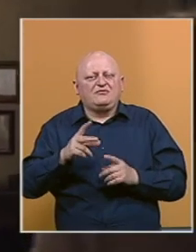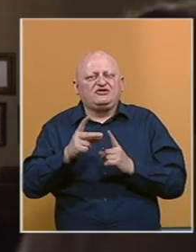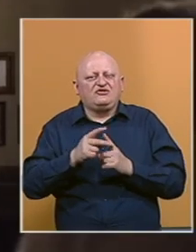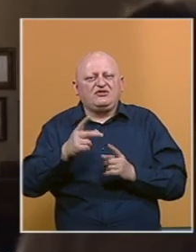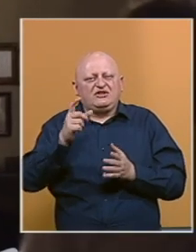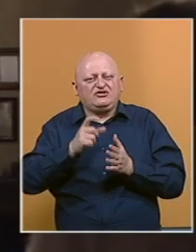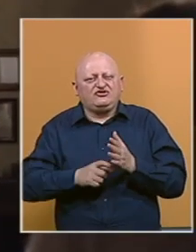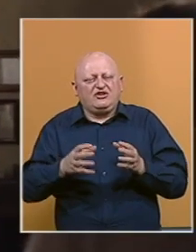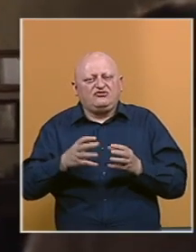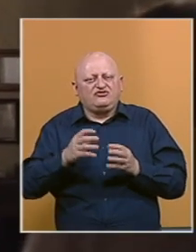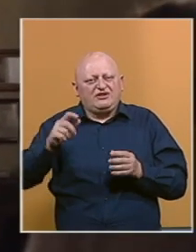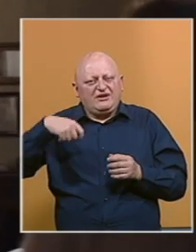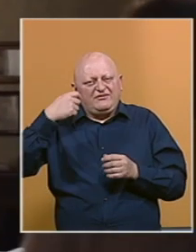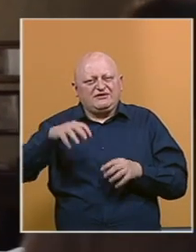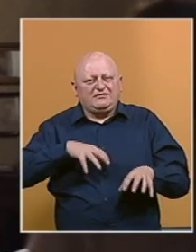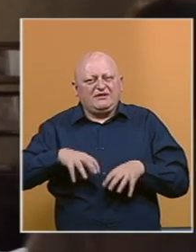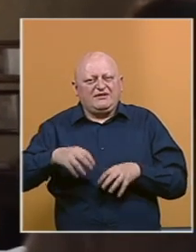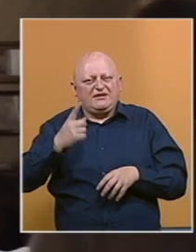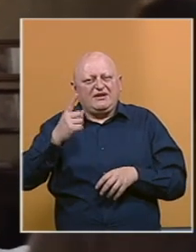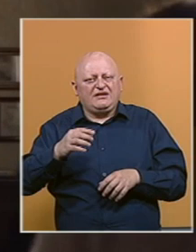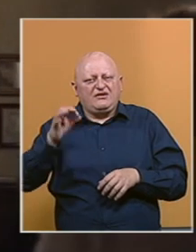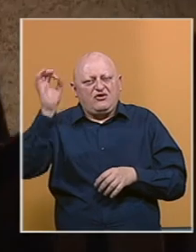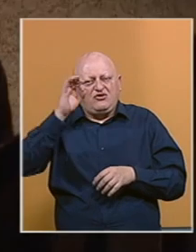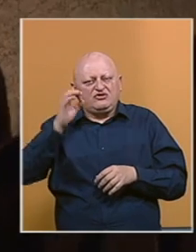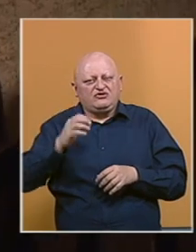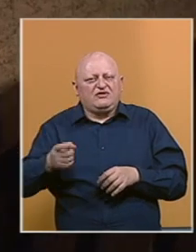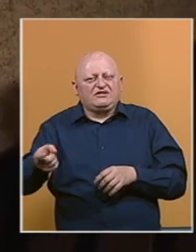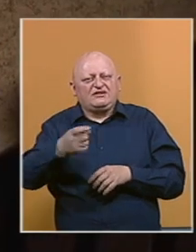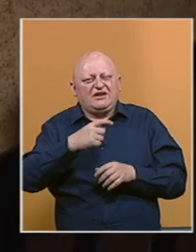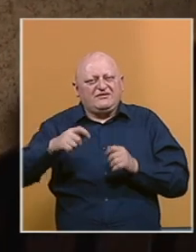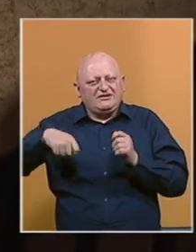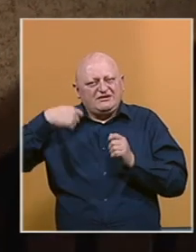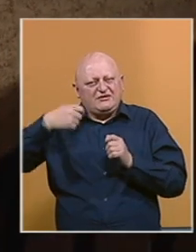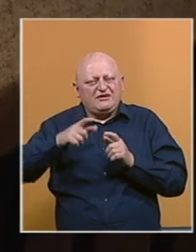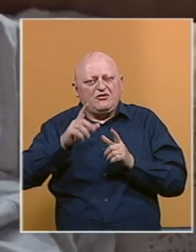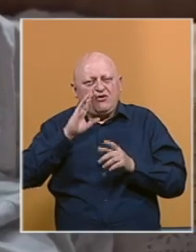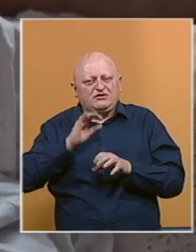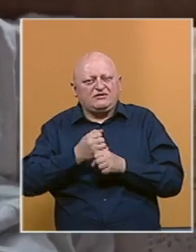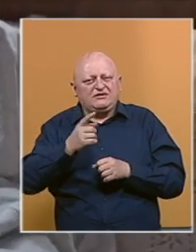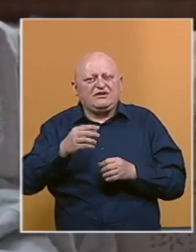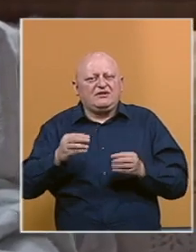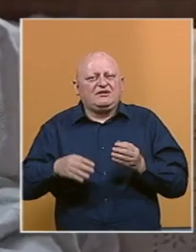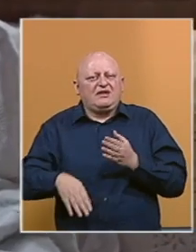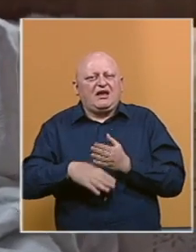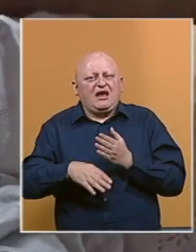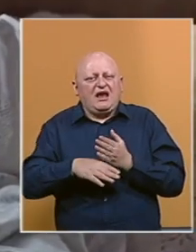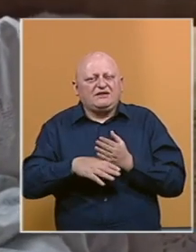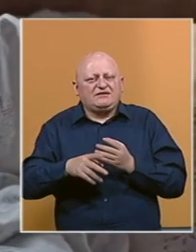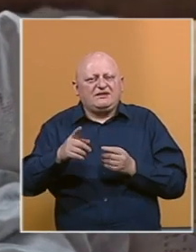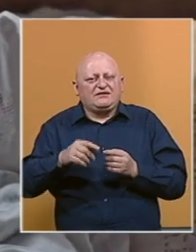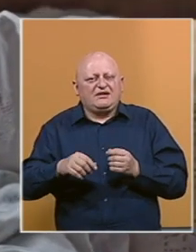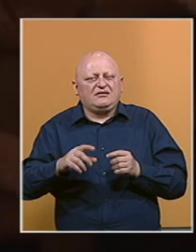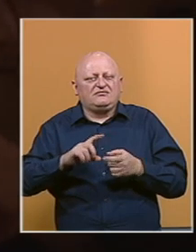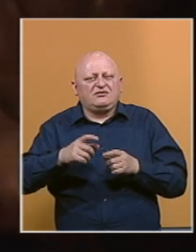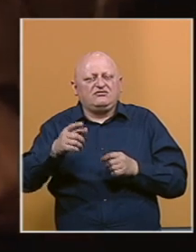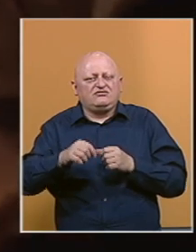Almir Đikoli je član Udruženja filmskih radnika i jedan od osnivača asocijacije snimatelja u Bosni i Hercegovini te je asistent